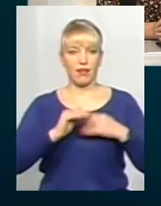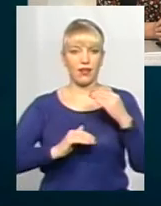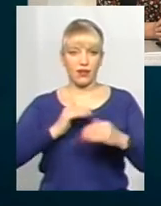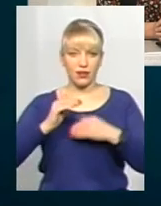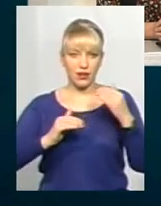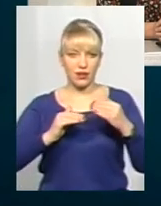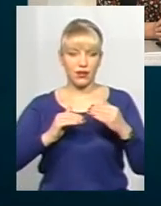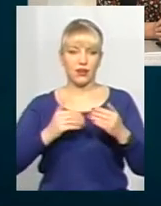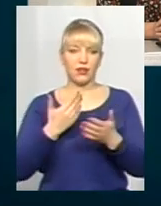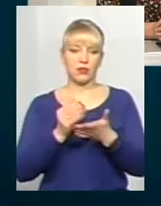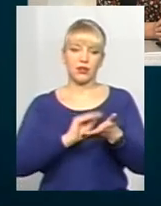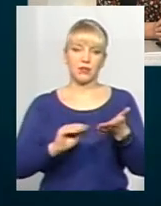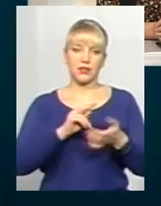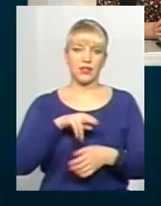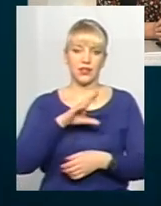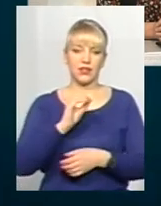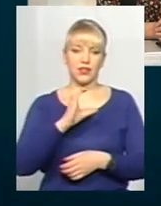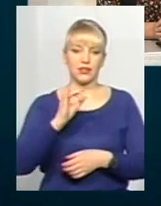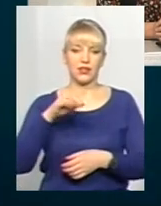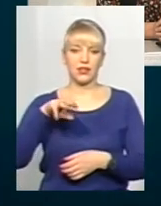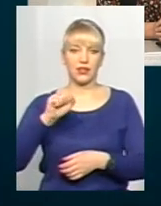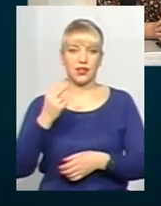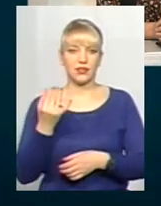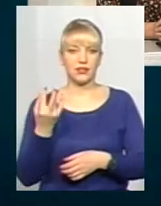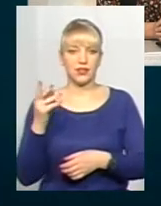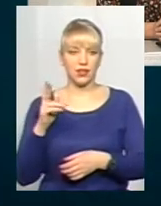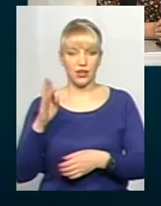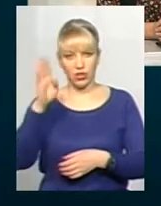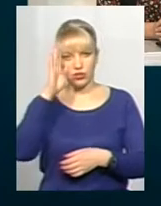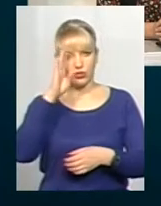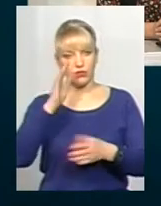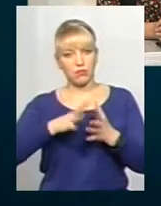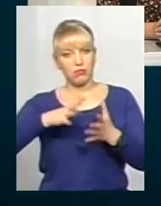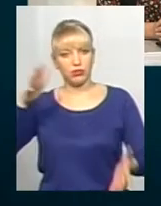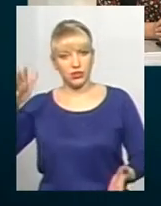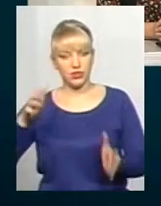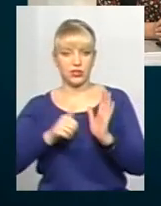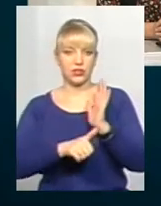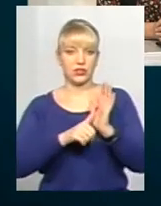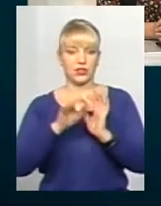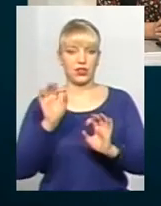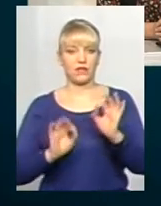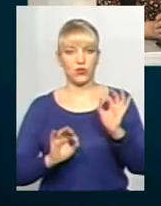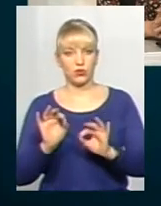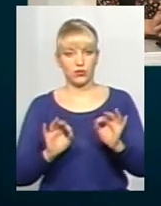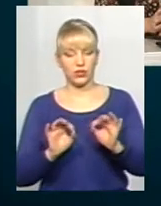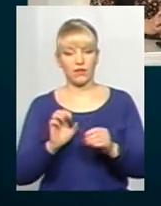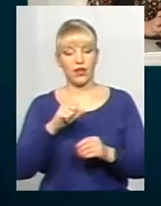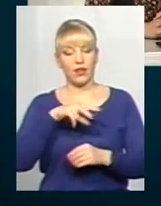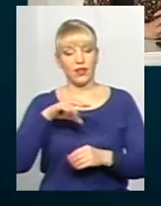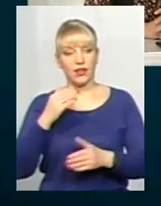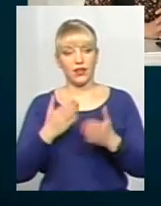написання децентрацій, то тут чоловіків жінок порівнює 50%. Але,